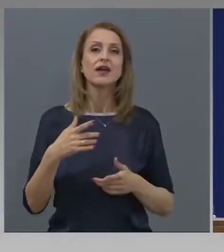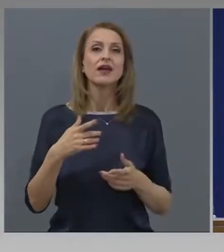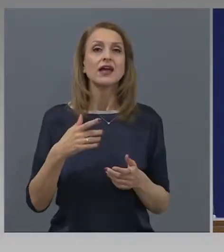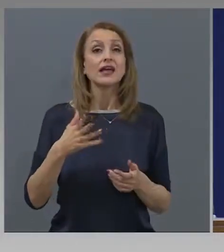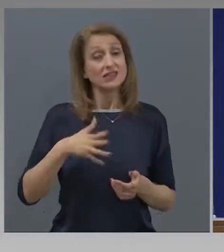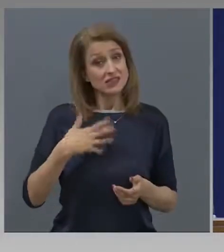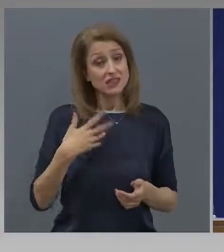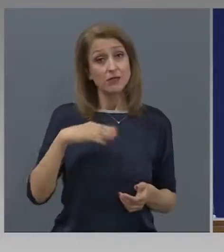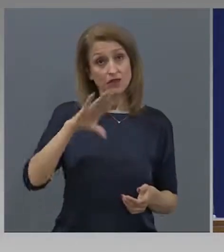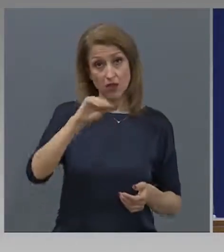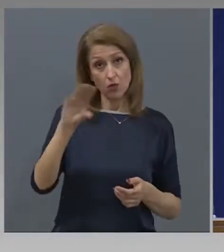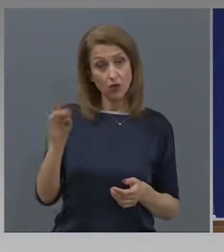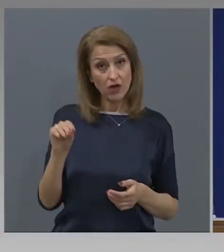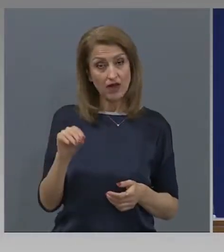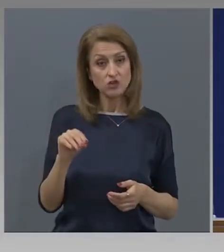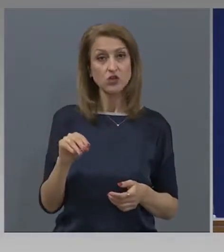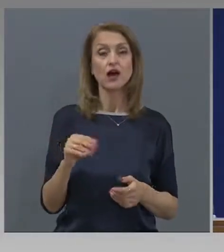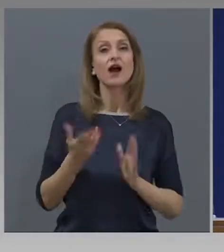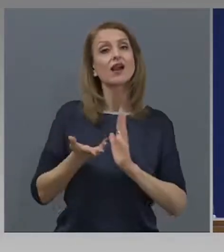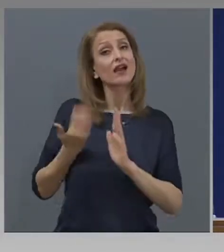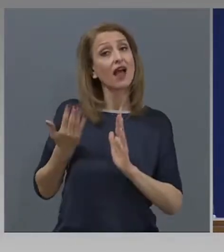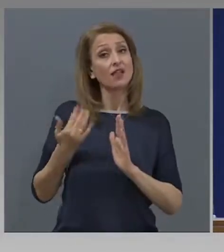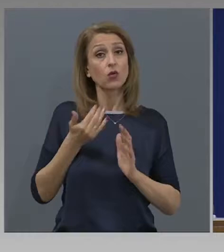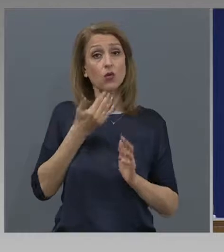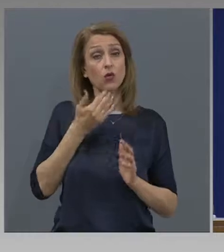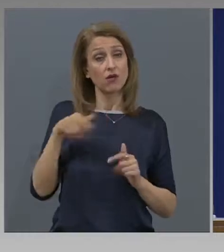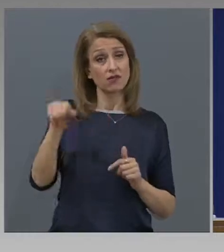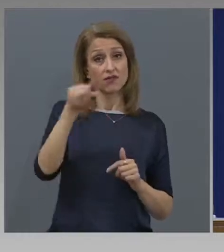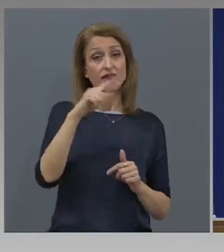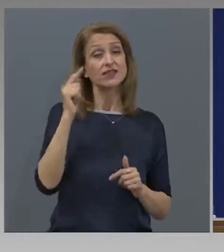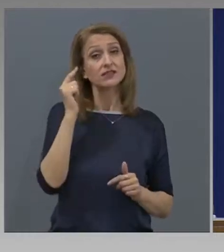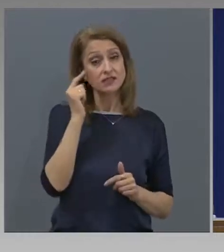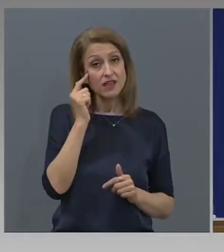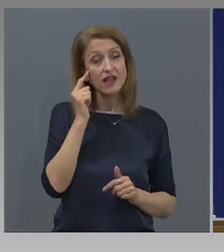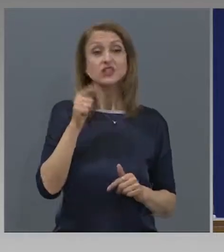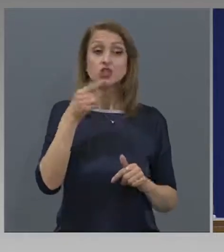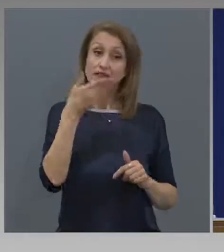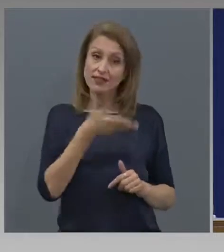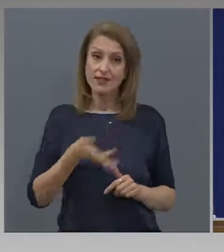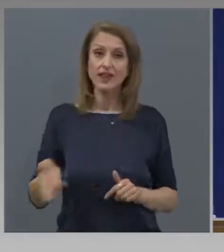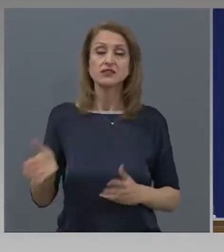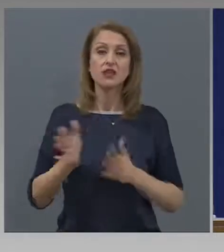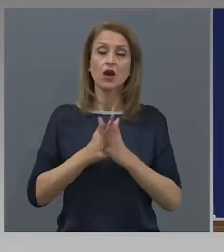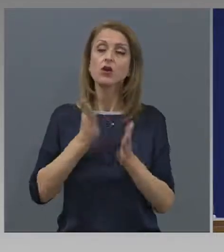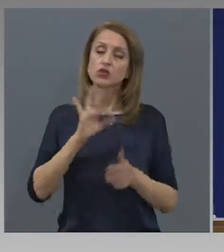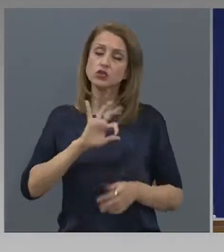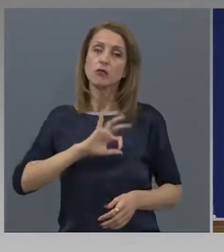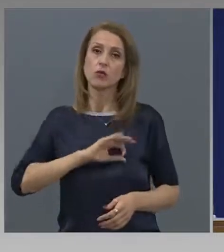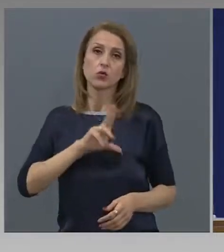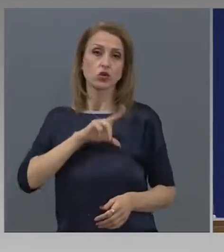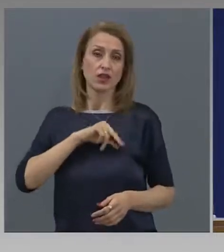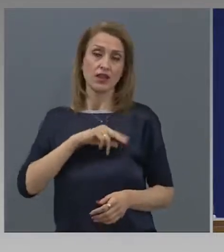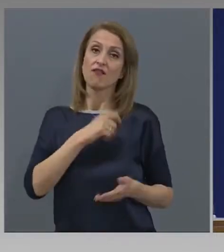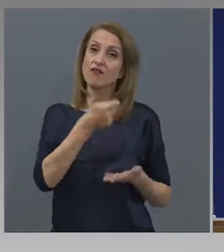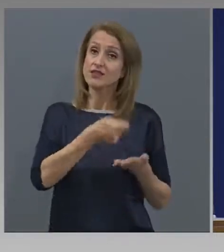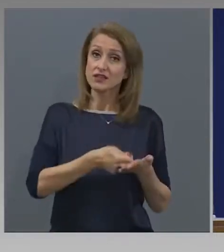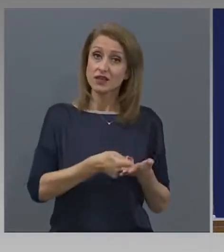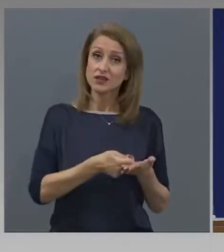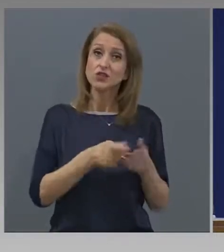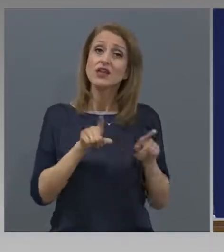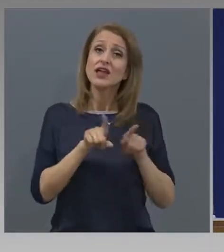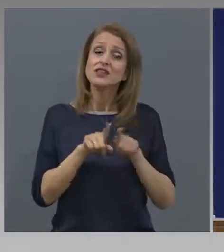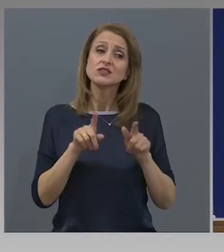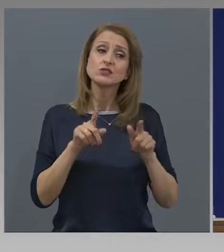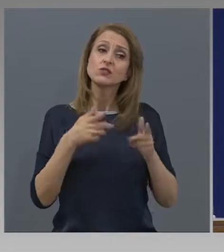бих искала първо отрано да се знае, че тези хора ще получат възнаграждение и второ, защото бих искала те също да получат и